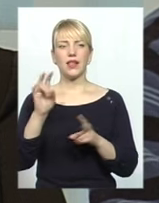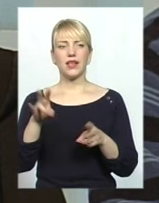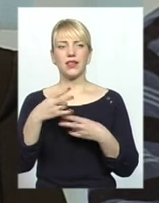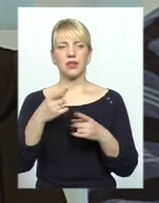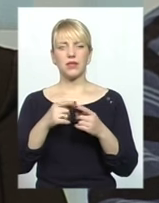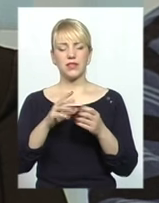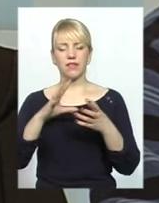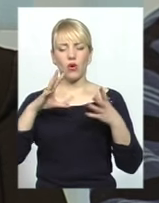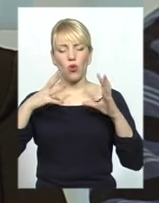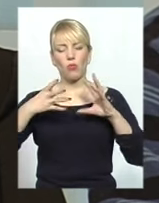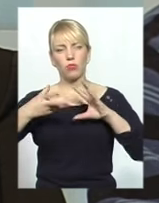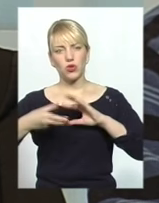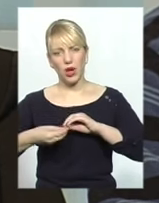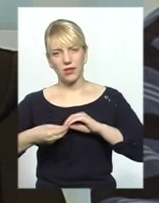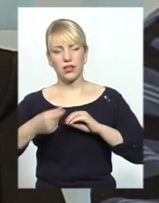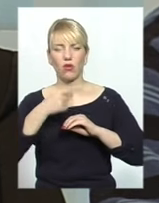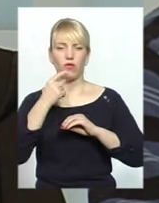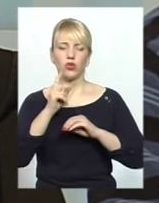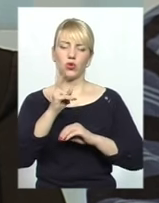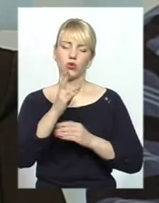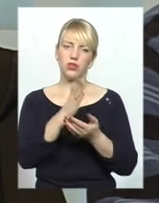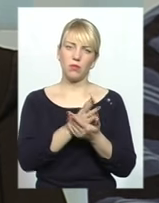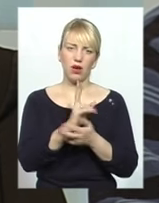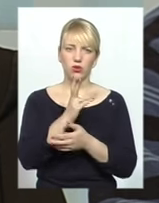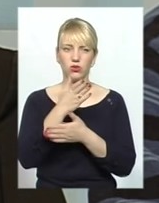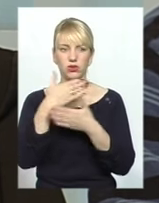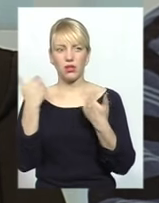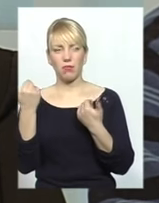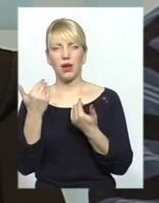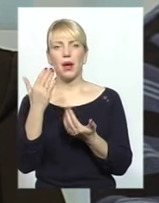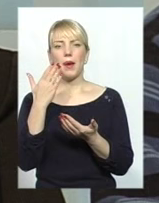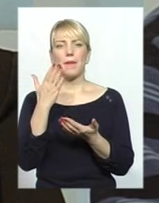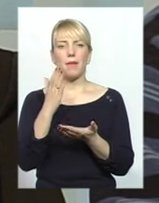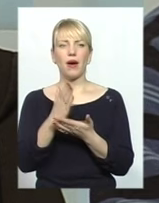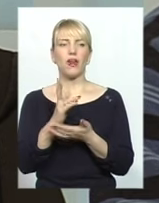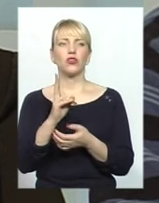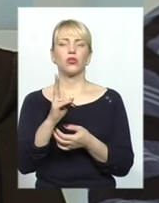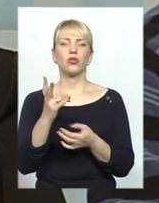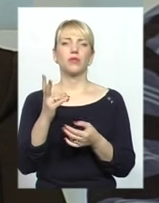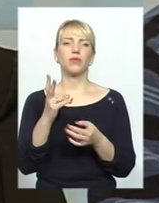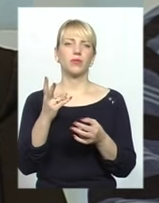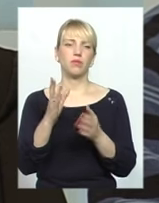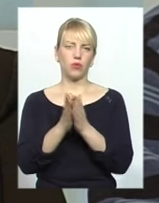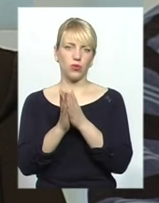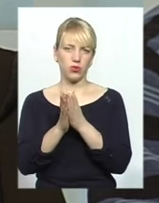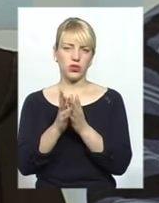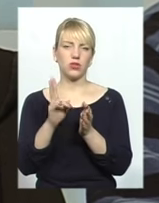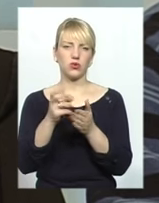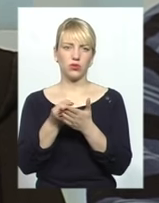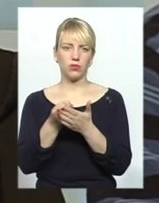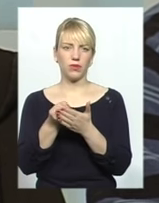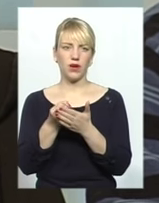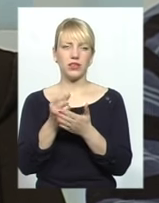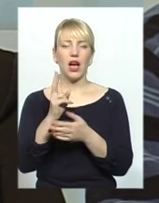обобщати, не треба говорити, що хтось має, а хтось не має. Мають ті, які повинні, мали, а ті, які не мають.